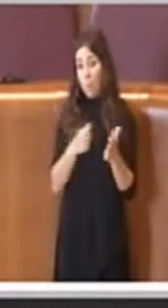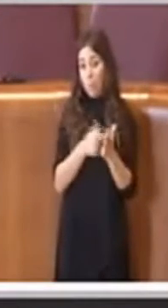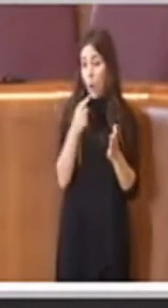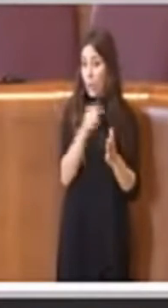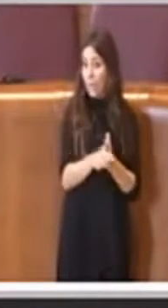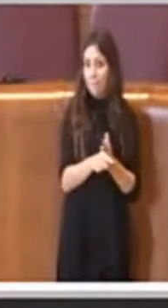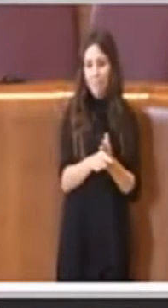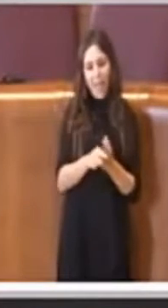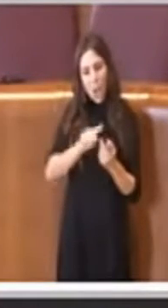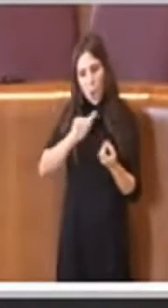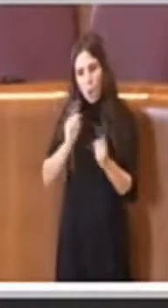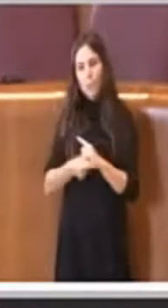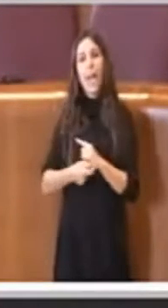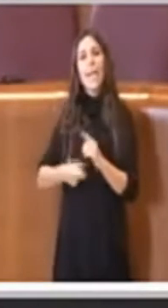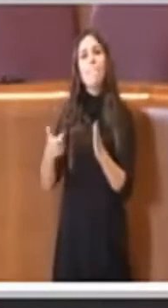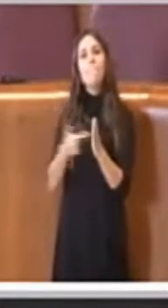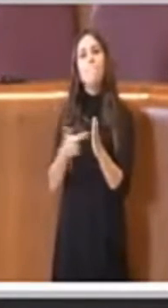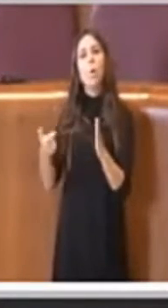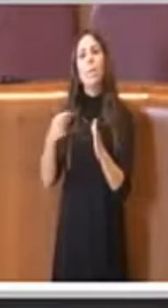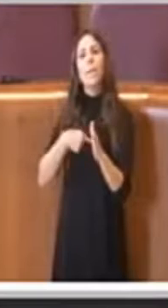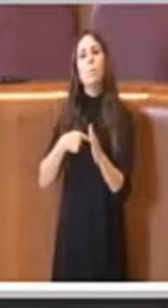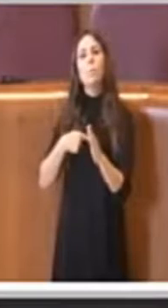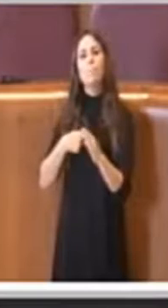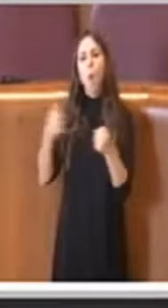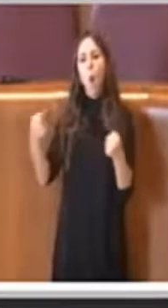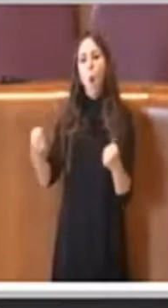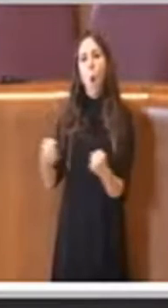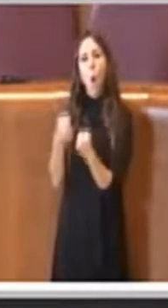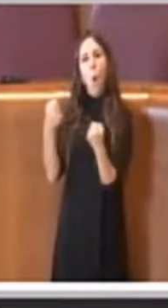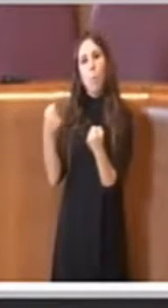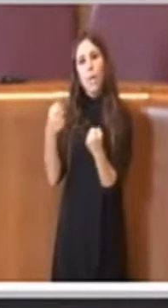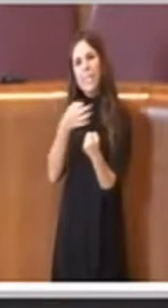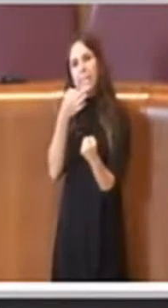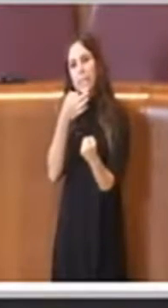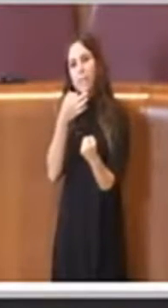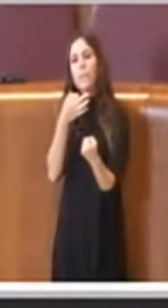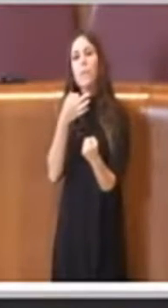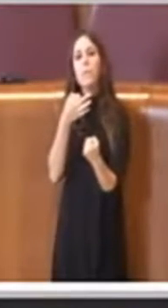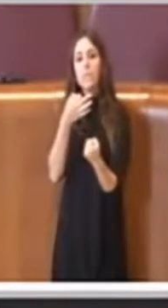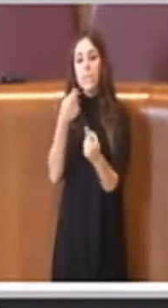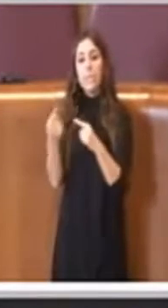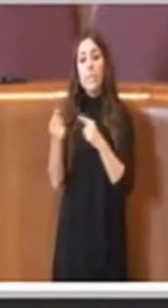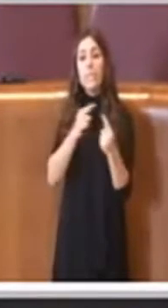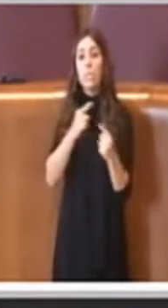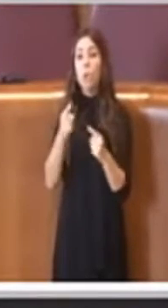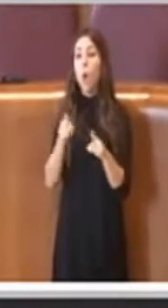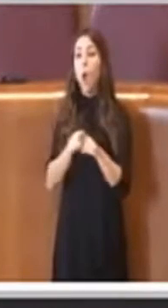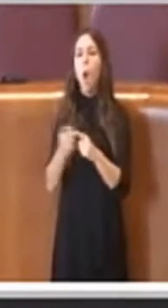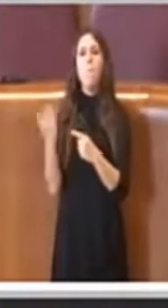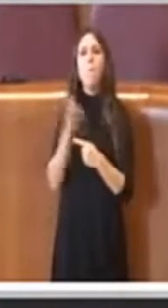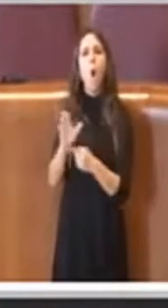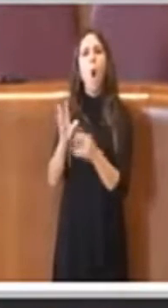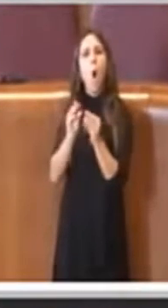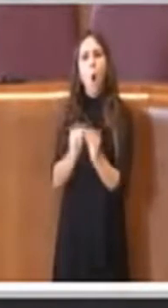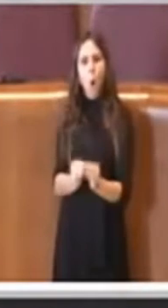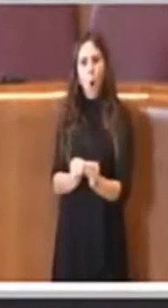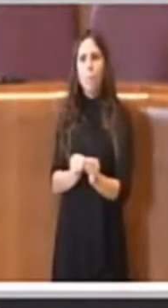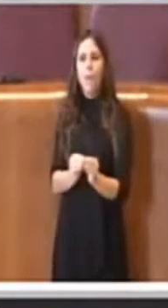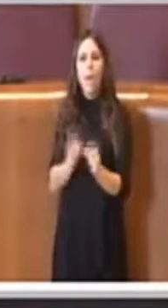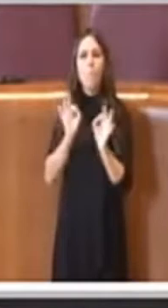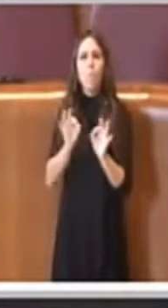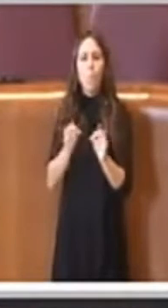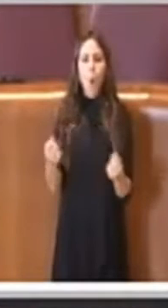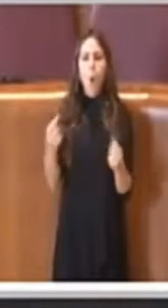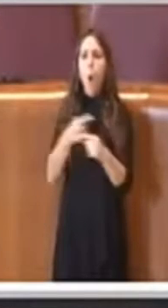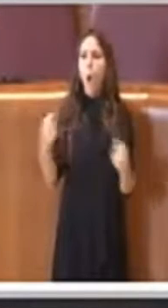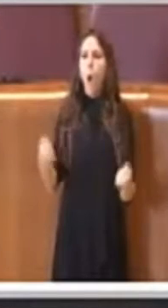il punto di fare ostruzionismo, il punto di presentare tutta la discussione così come la state presentando è ostruzionismo